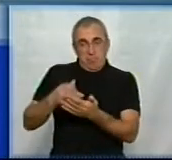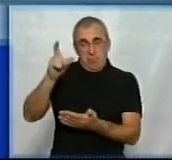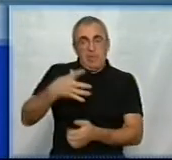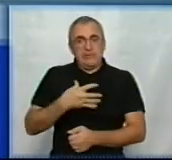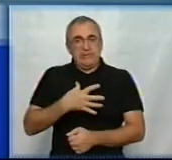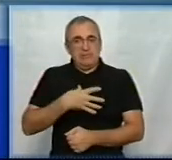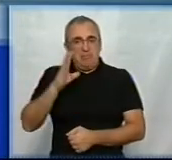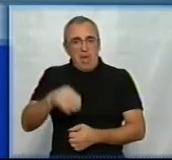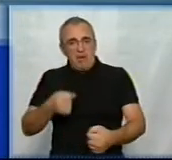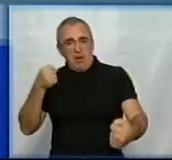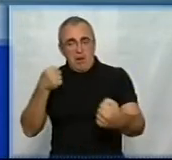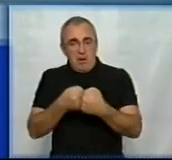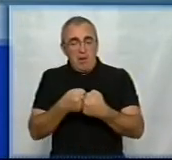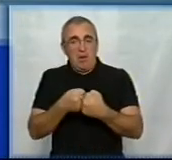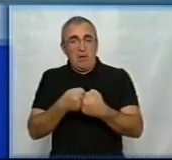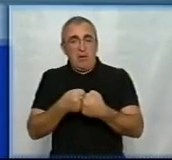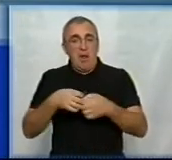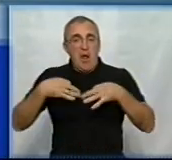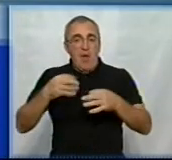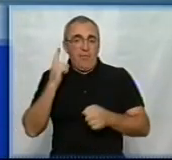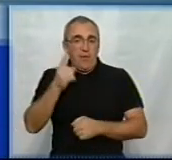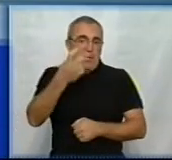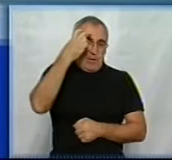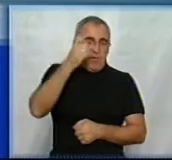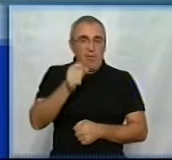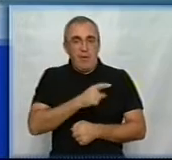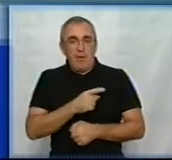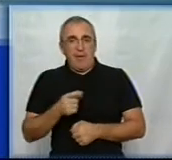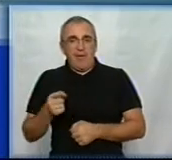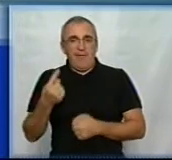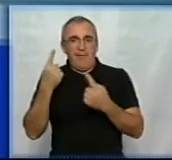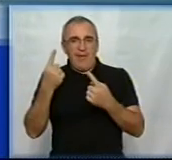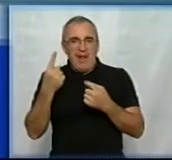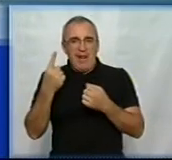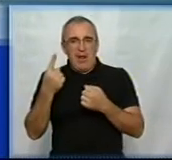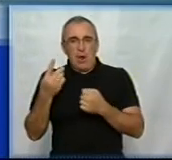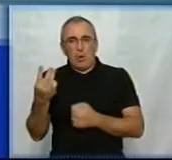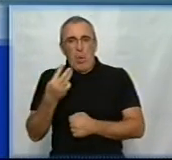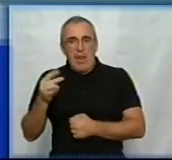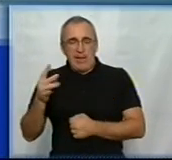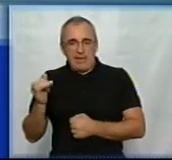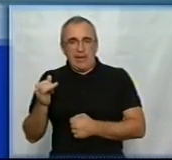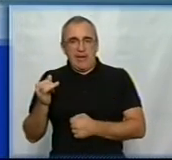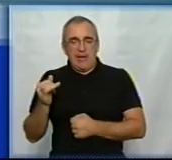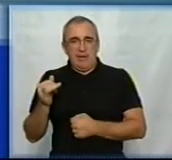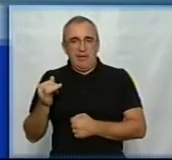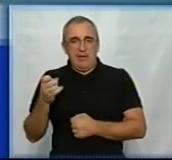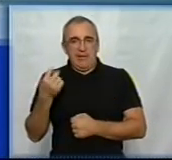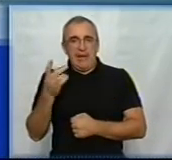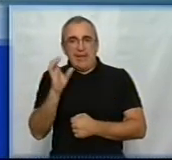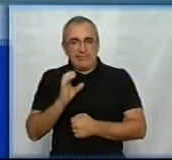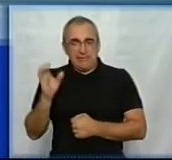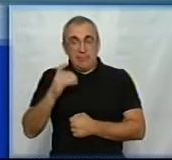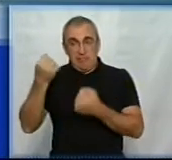смертельній аварії. Вона сталася на автодорозі «Київ-Одеса» біля села Великі Трояни Благовіщинського району 13 серпня. Водія